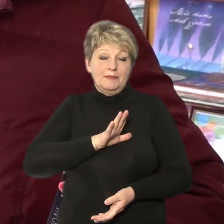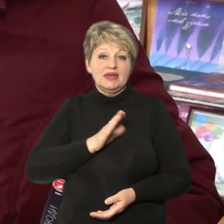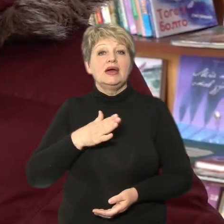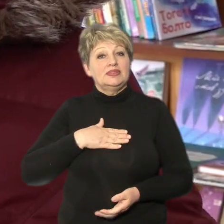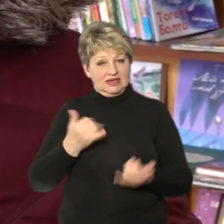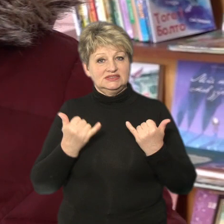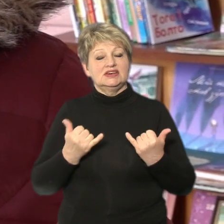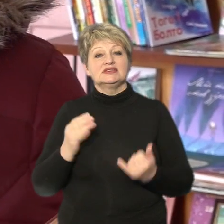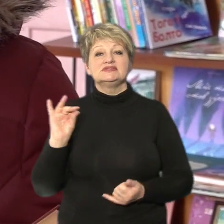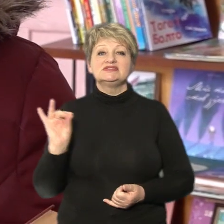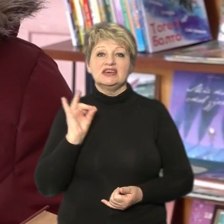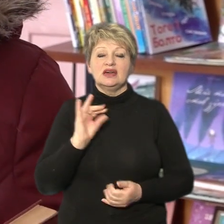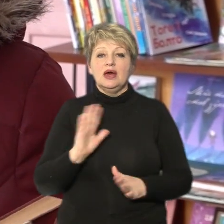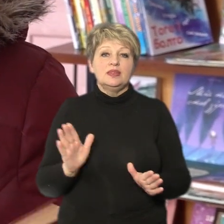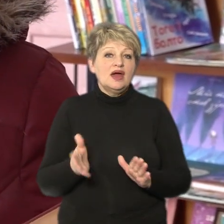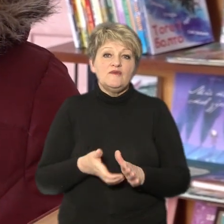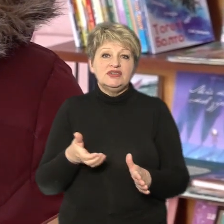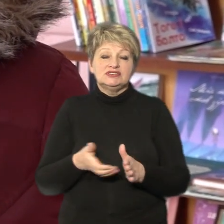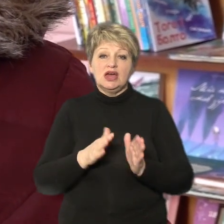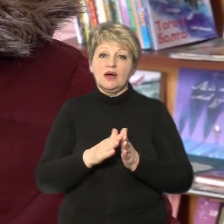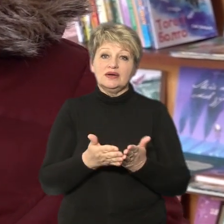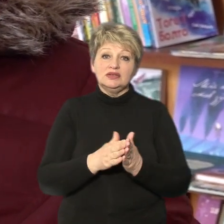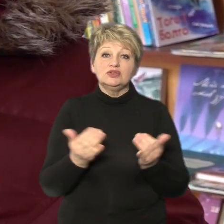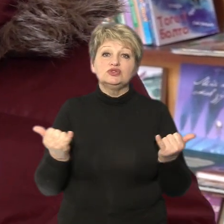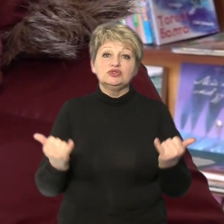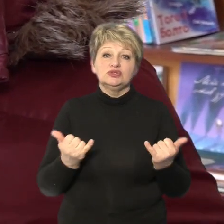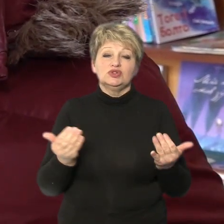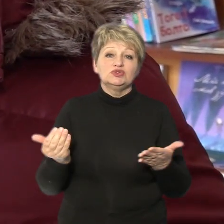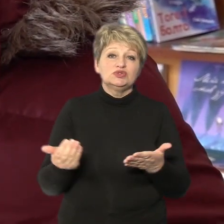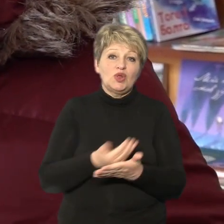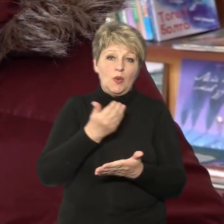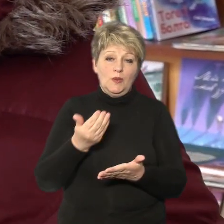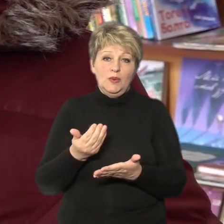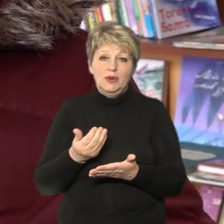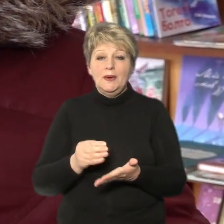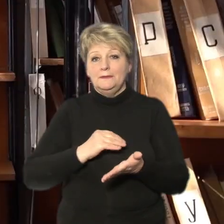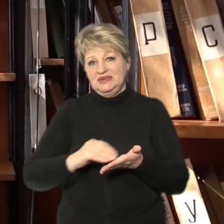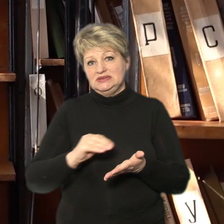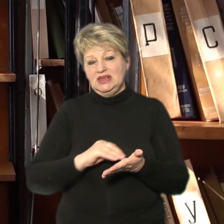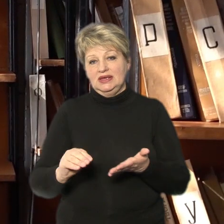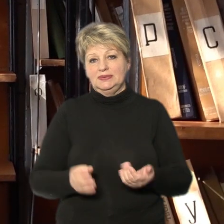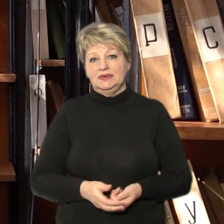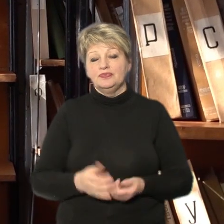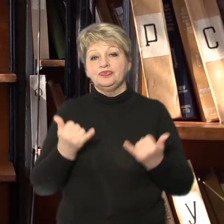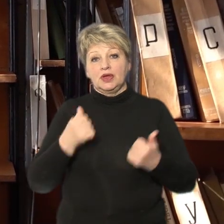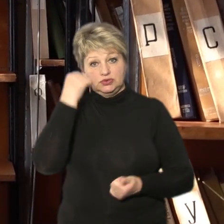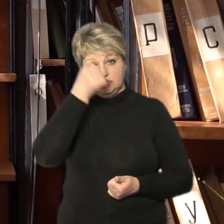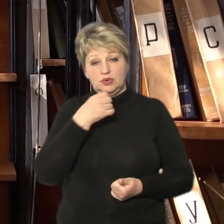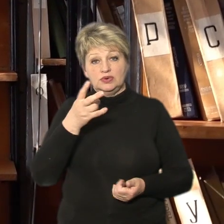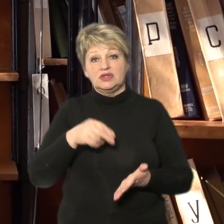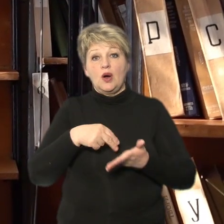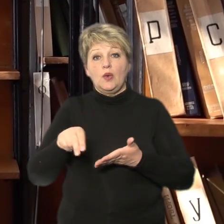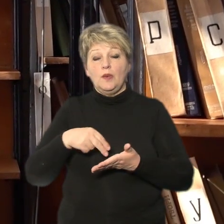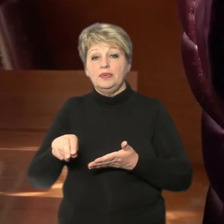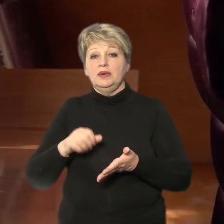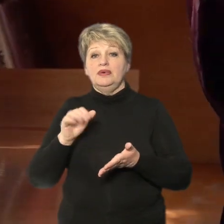цікавить. Не вистачає книжок сучасних, сучасних письменників. Цього року на купівлю переводики та